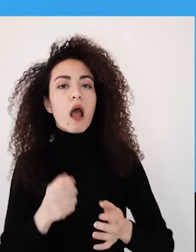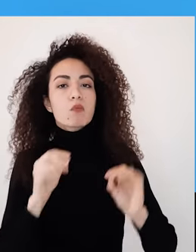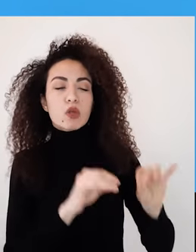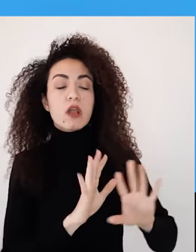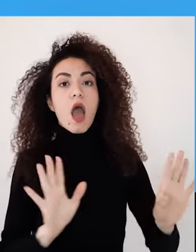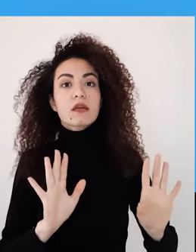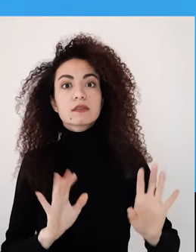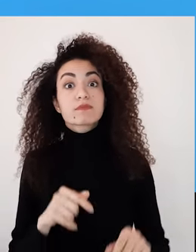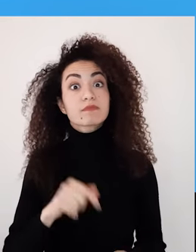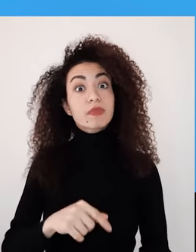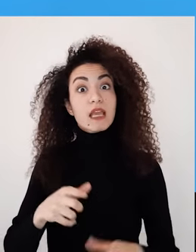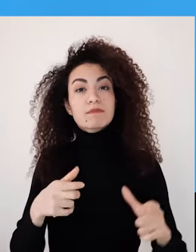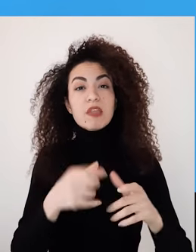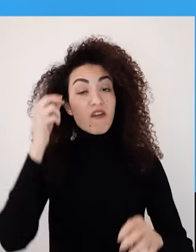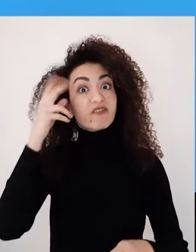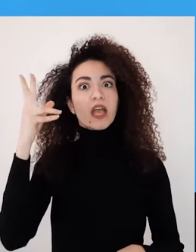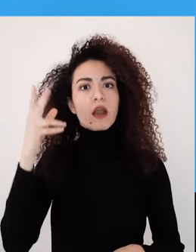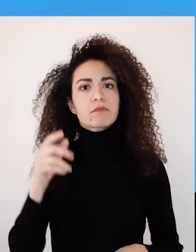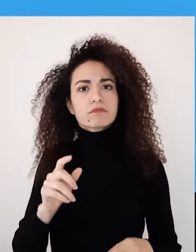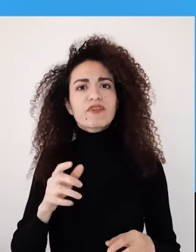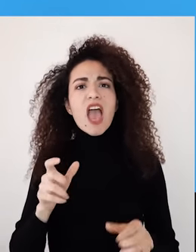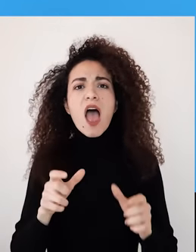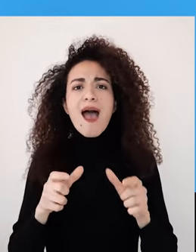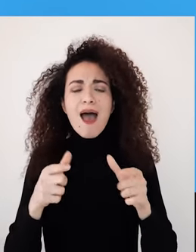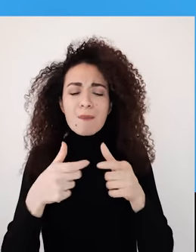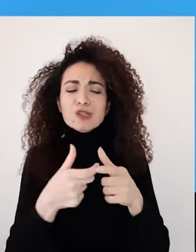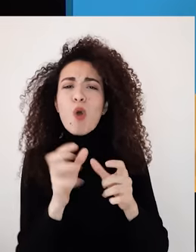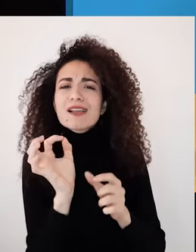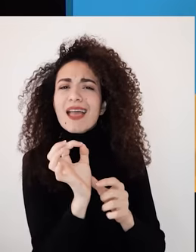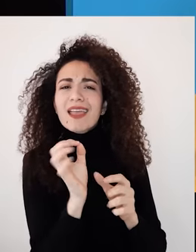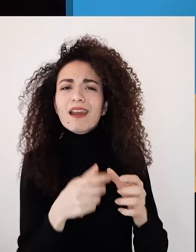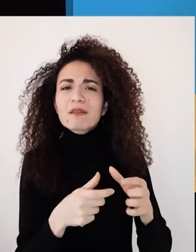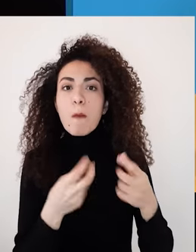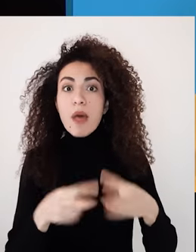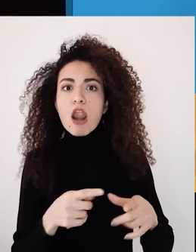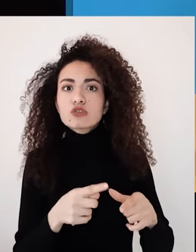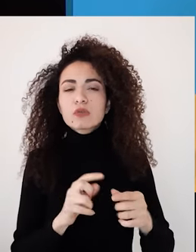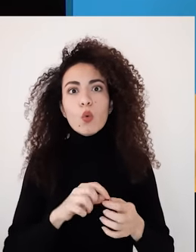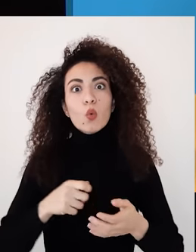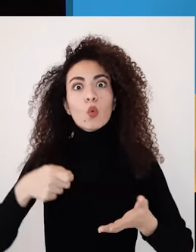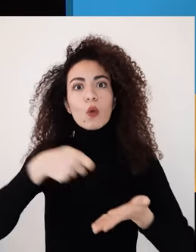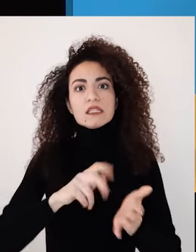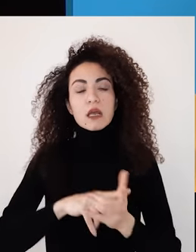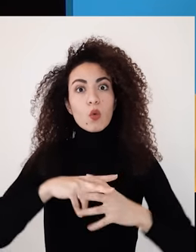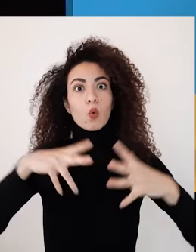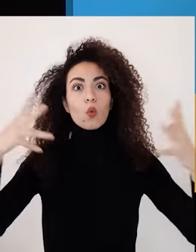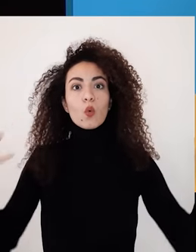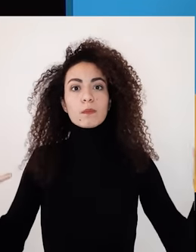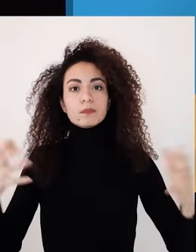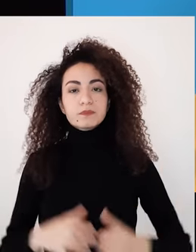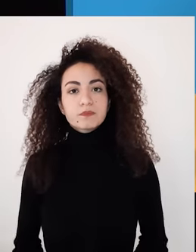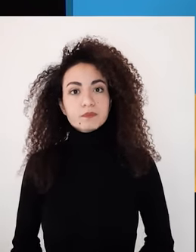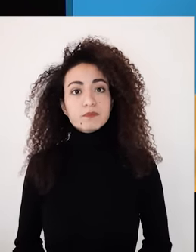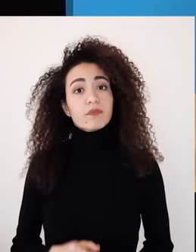بدأ من مبادرة صغيرة ممكن أنه يعطي أثر كبير على المدى الطوي من ناحية المقاربة الفكرية هناك طريقة